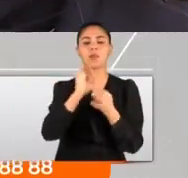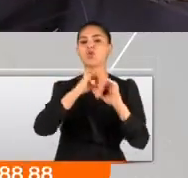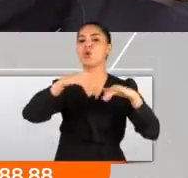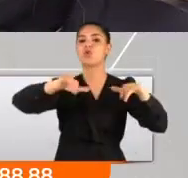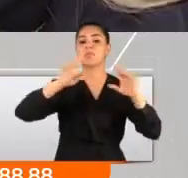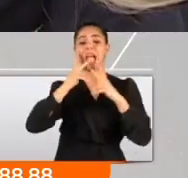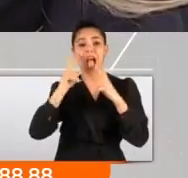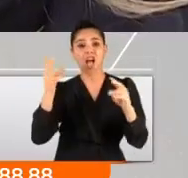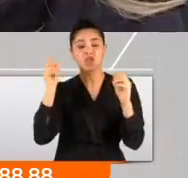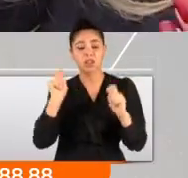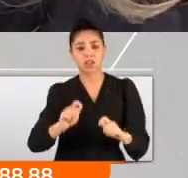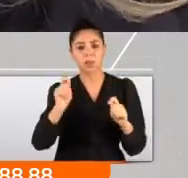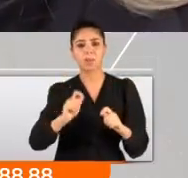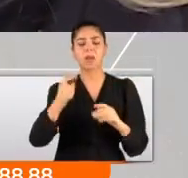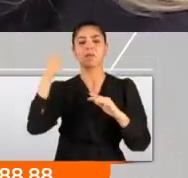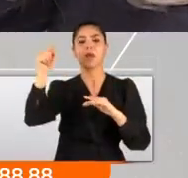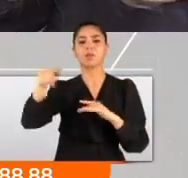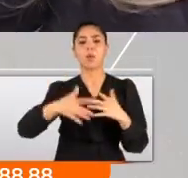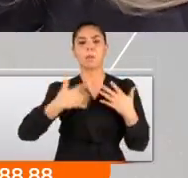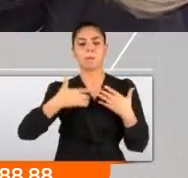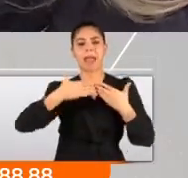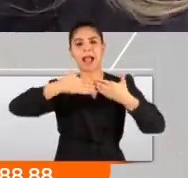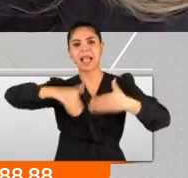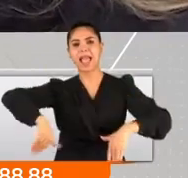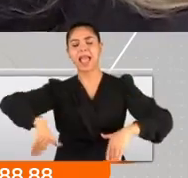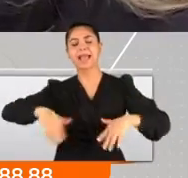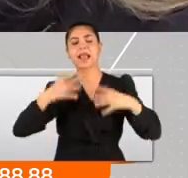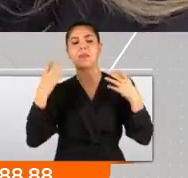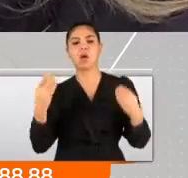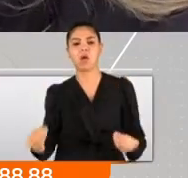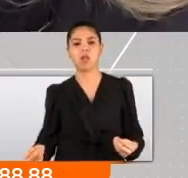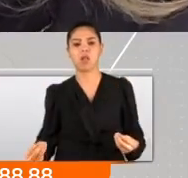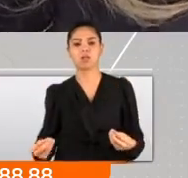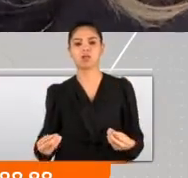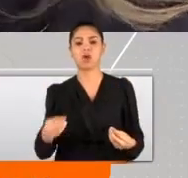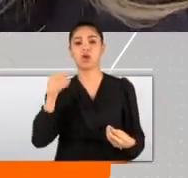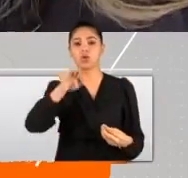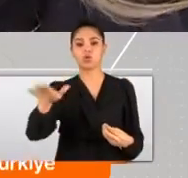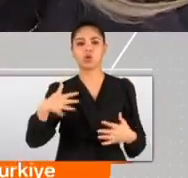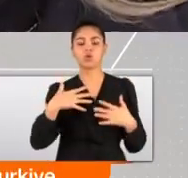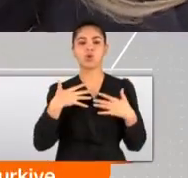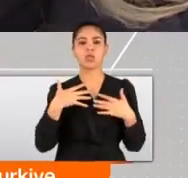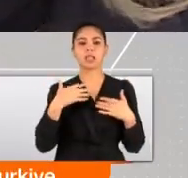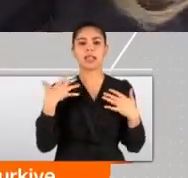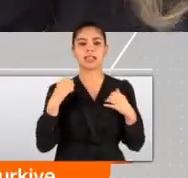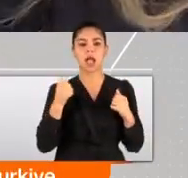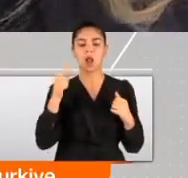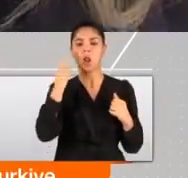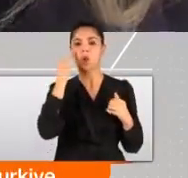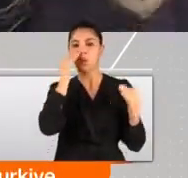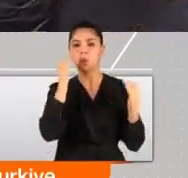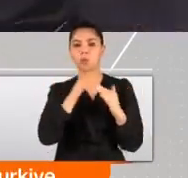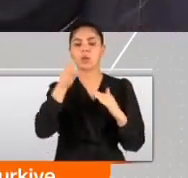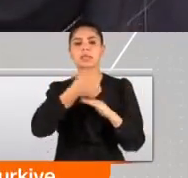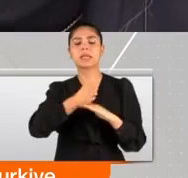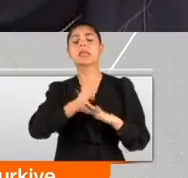Açıklamalar yapmak içeriğe dair ki merakının önüne geçmiş olacaktır. Hem de çocuğun sağlıklı bir şekilde o kanalın içerisine